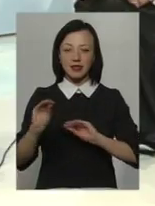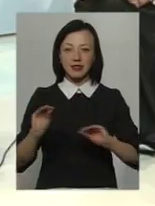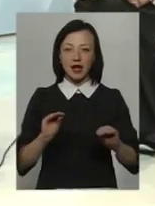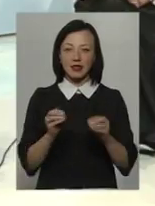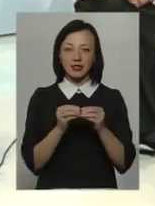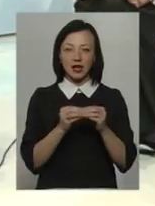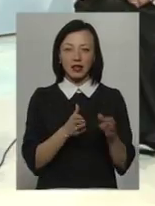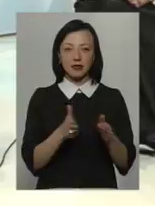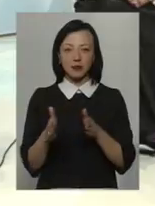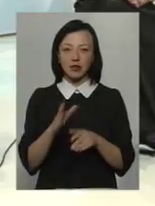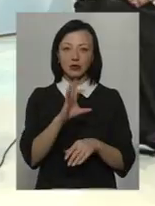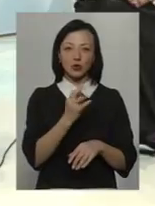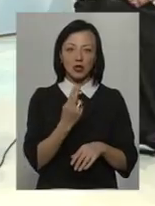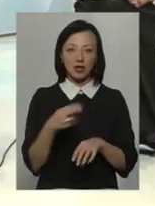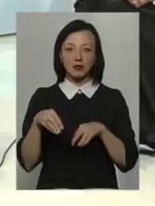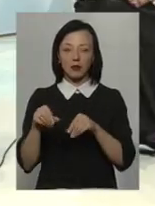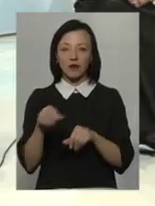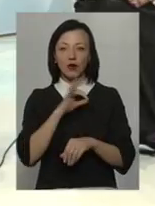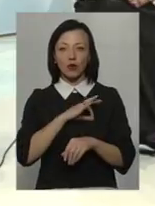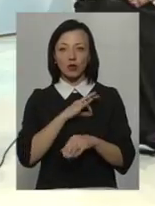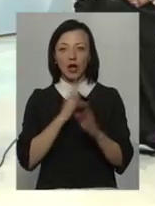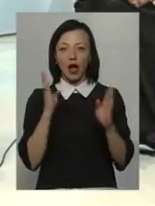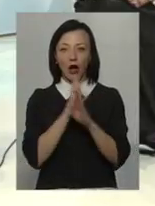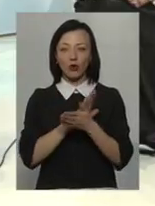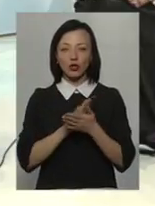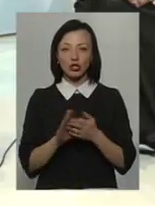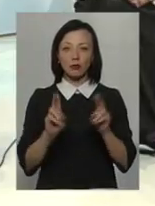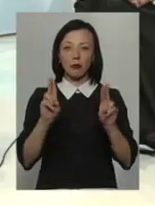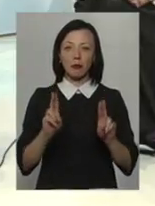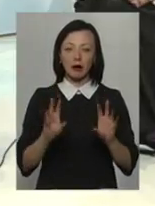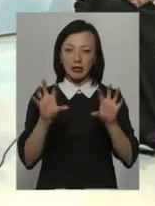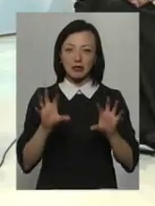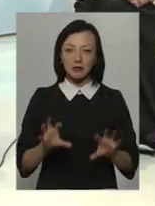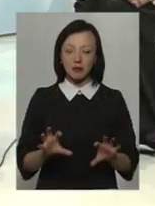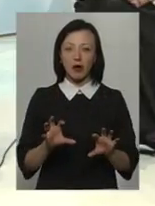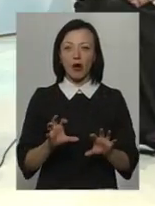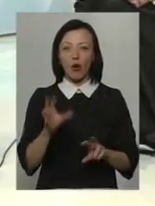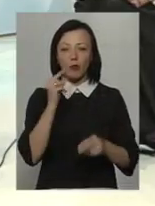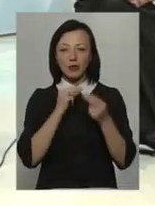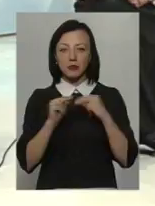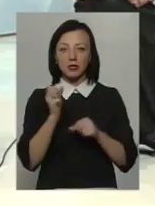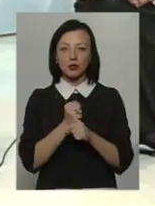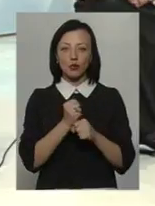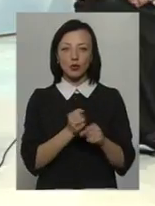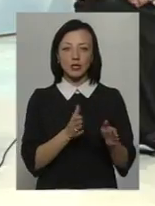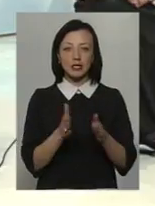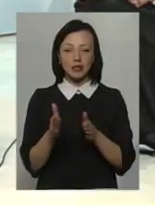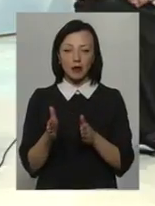так і соціальних, використовуючи екологічні принципи, використовуючи принципи оптимізації роботи систем.